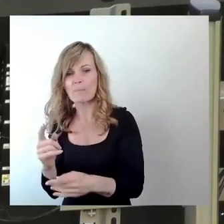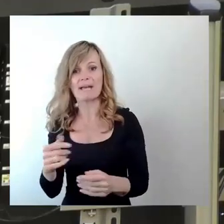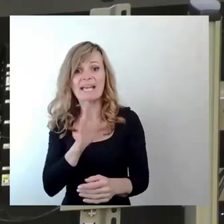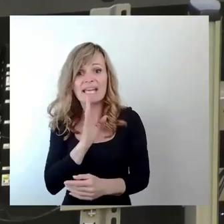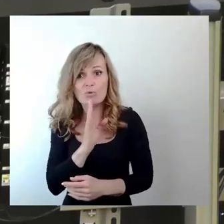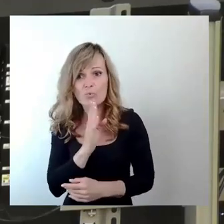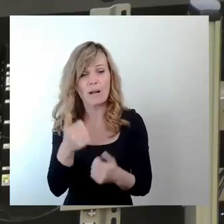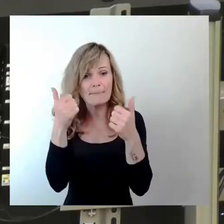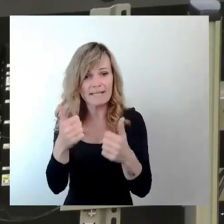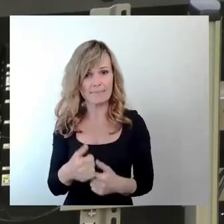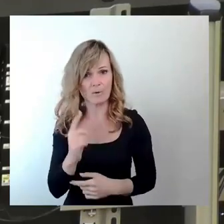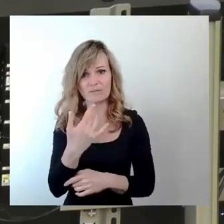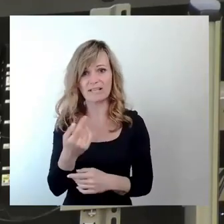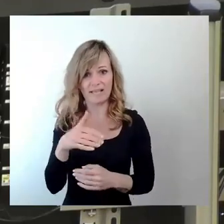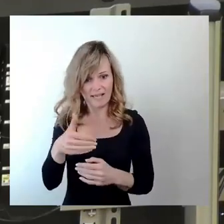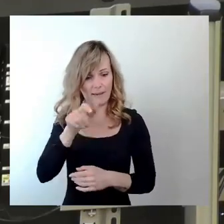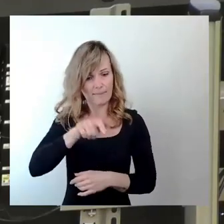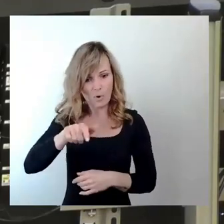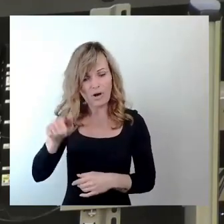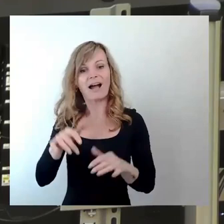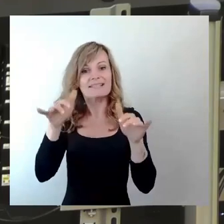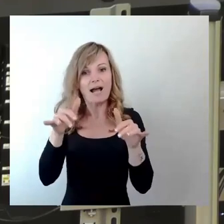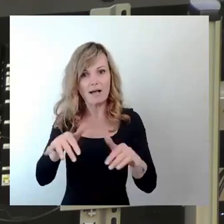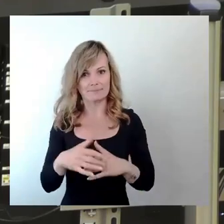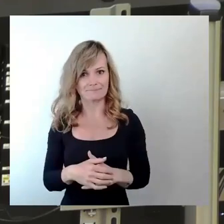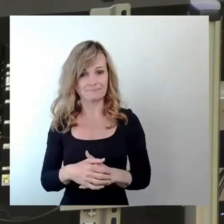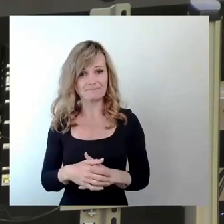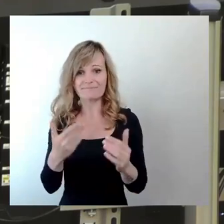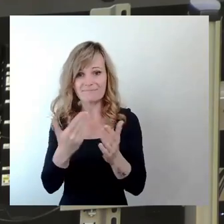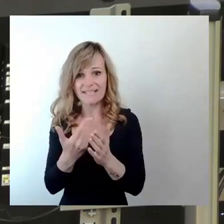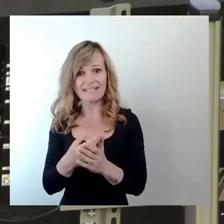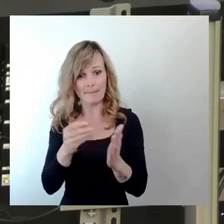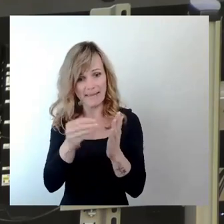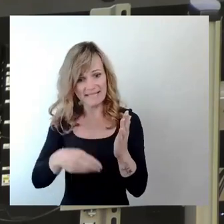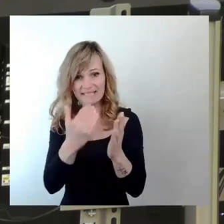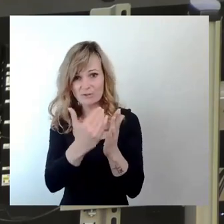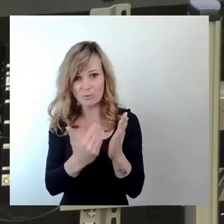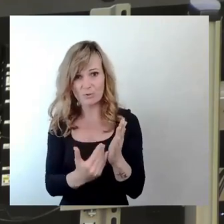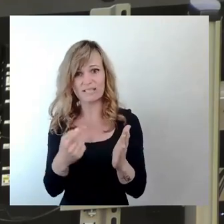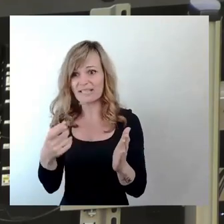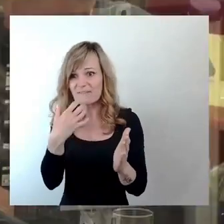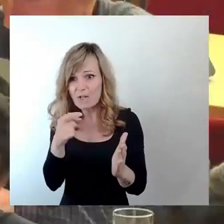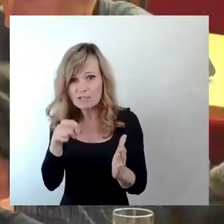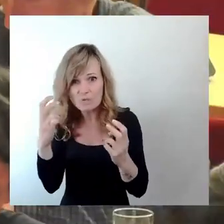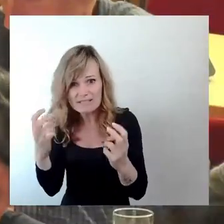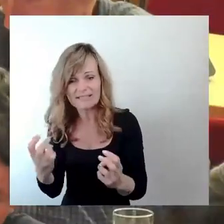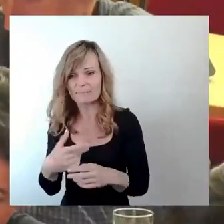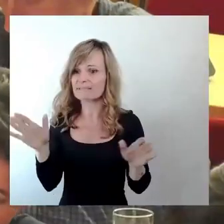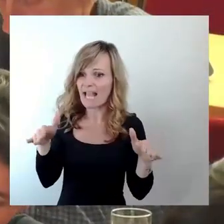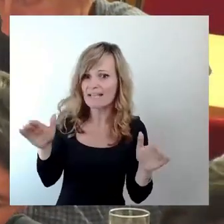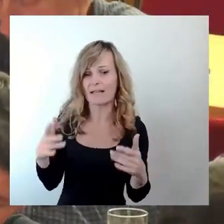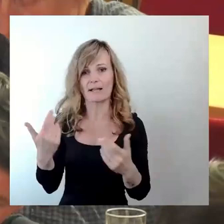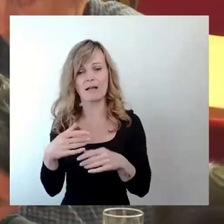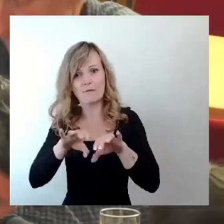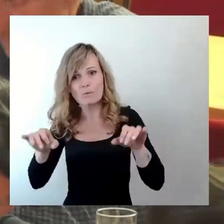Und die Bürger vor Ort, die waren da. Von denen ist diese Petition. Die wollen dort sitzen mit ihren Enkeln, ein Würstchen